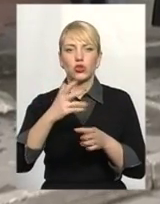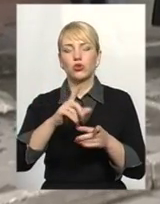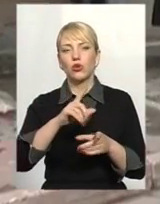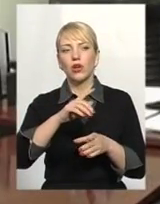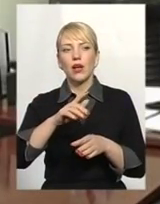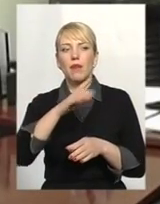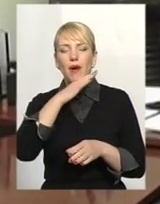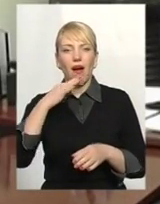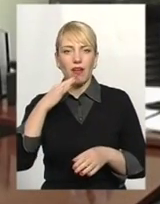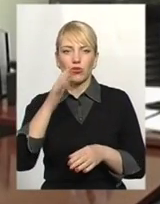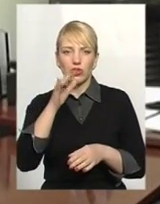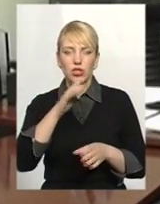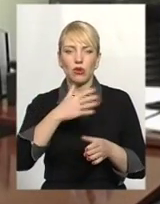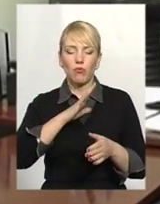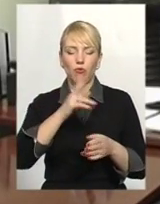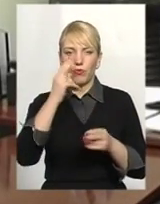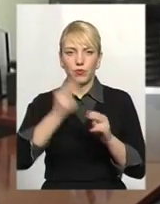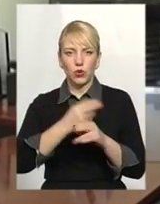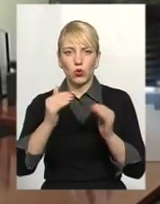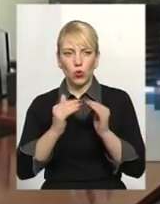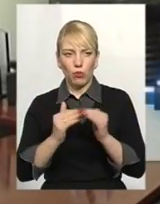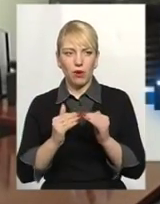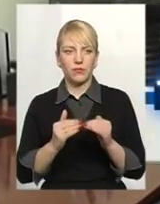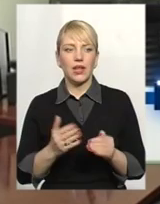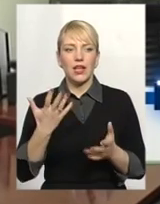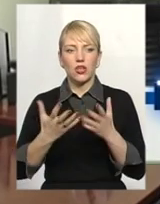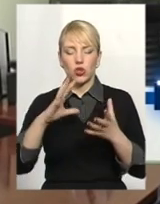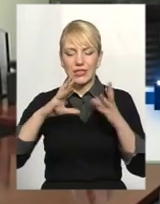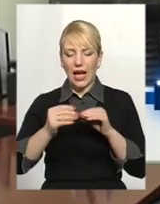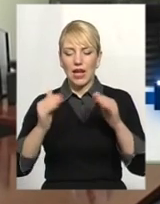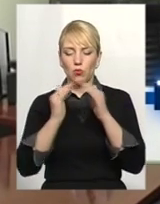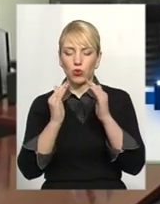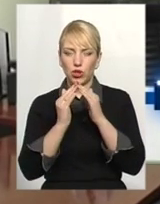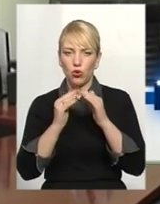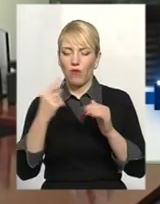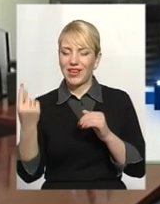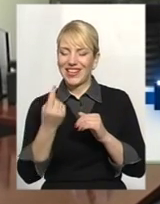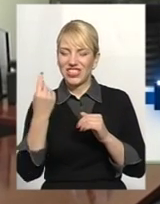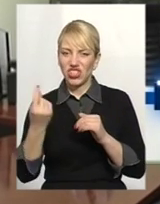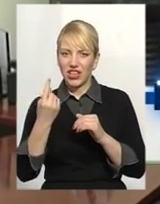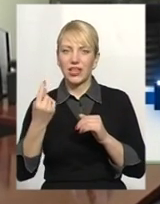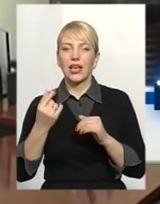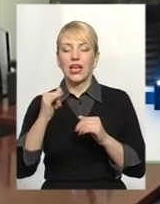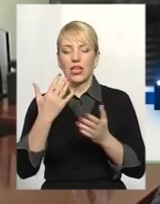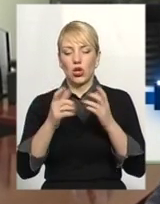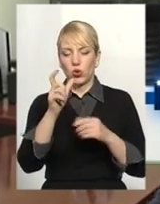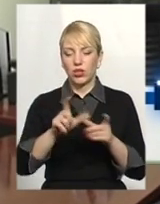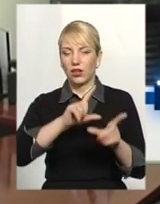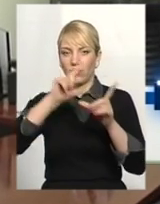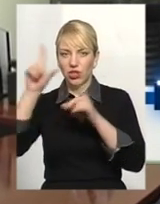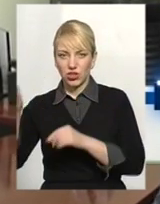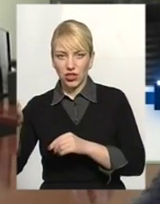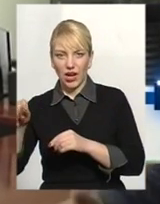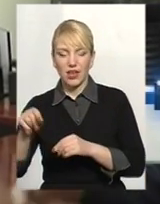вдома. Якщо встановлений загальнобудинковий лічильник, а людина індивідуального лічильника немає і виїжджає на якийсь певний